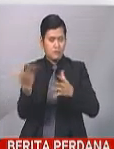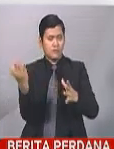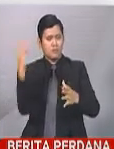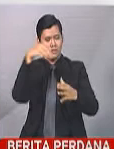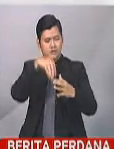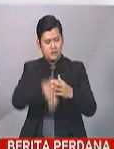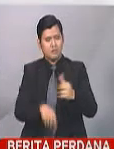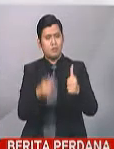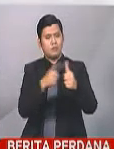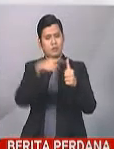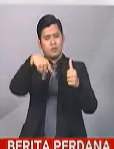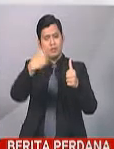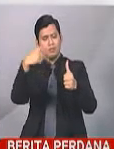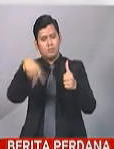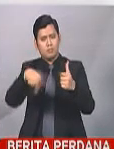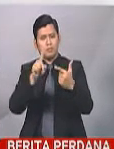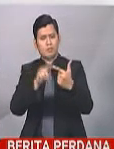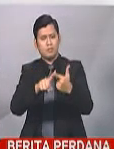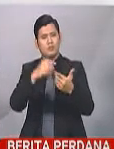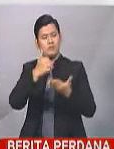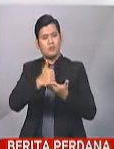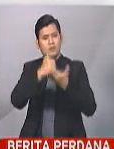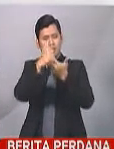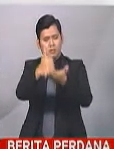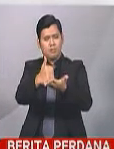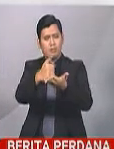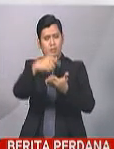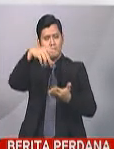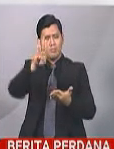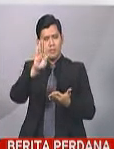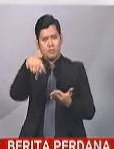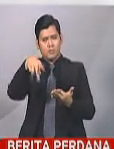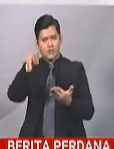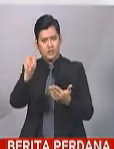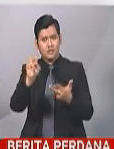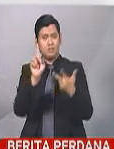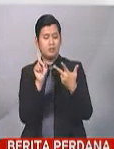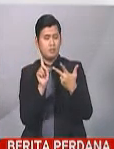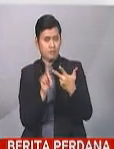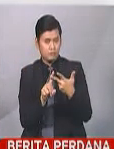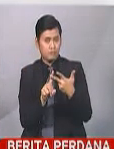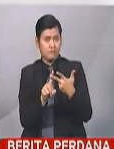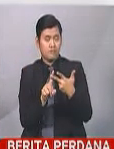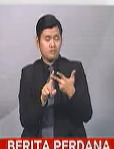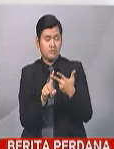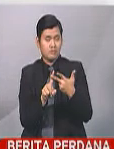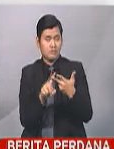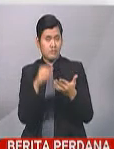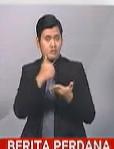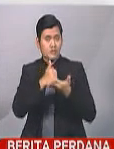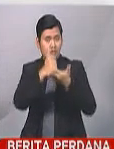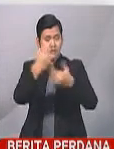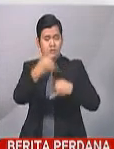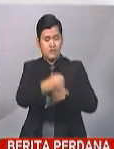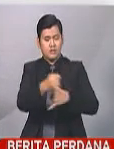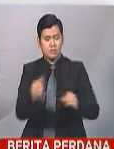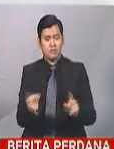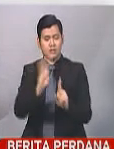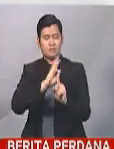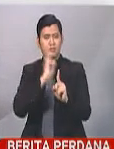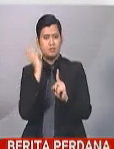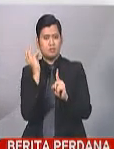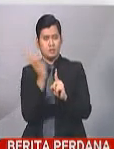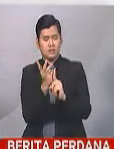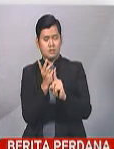PKP, Bantuan Prihatin Nasional BPN, Bantuan Jabatan Kebajikan